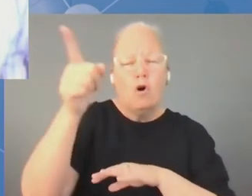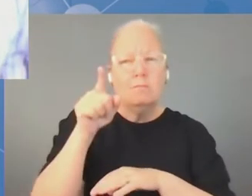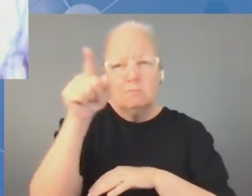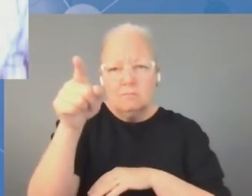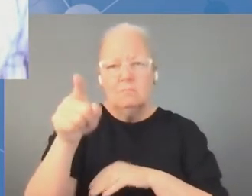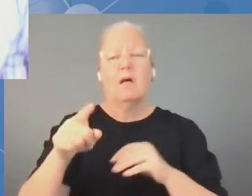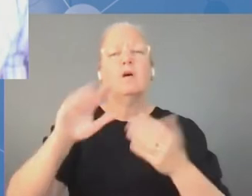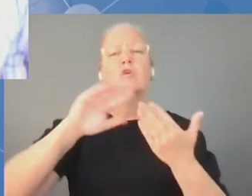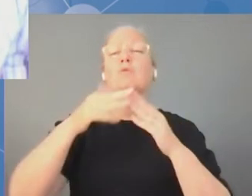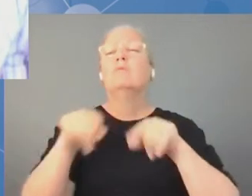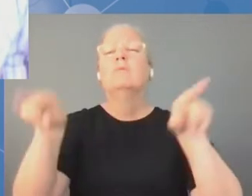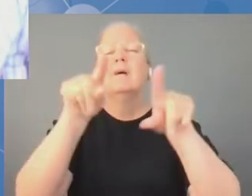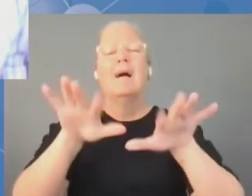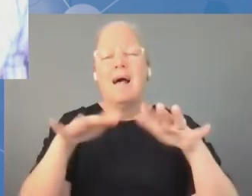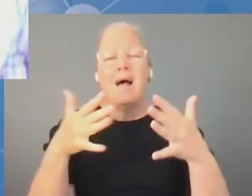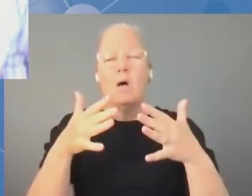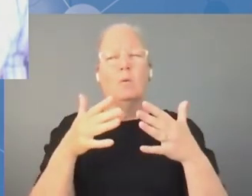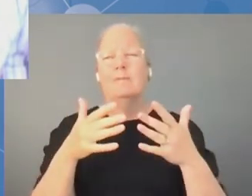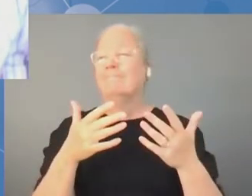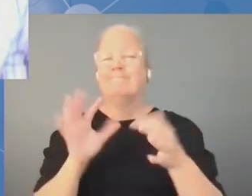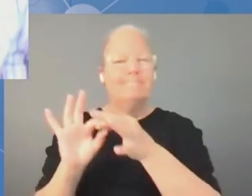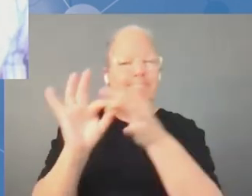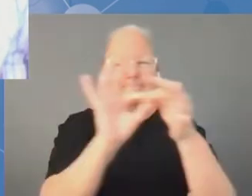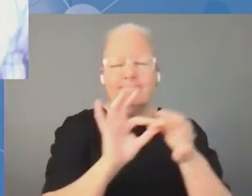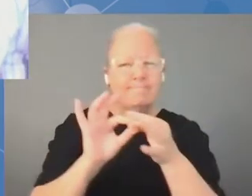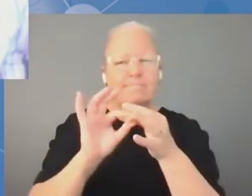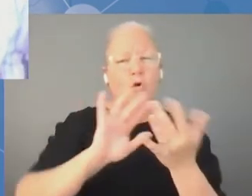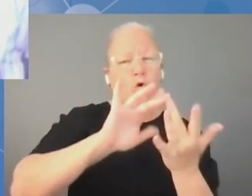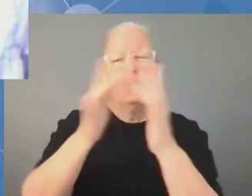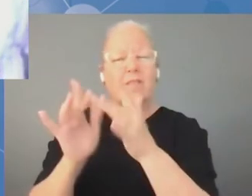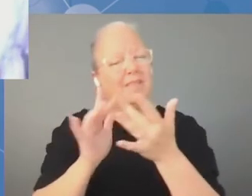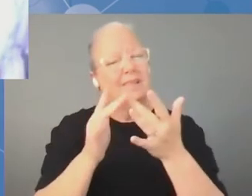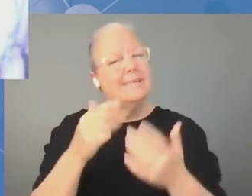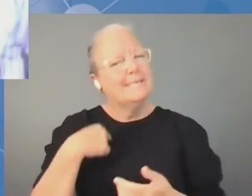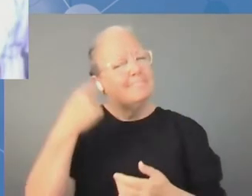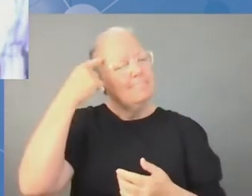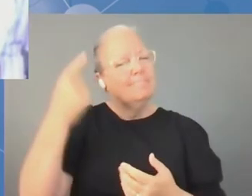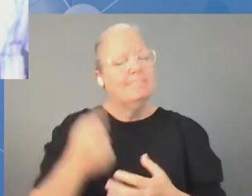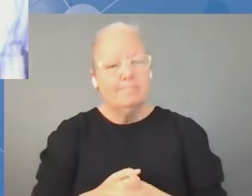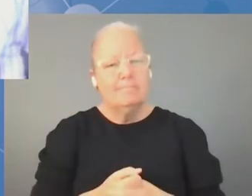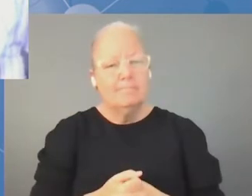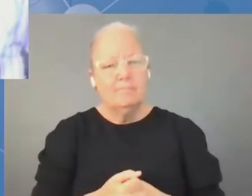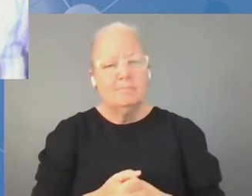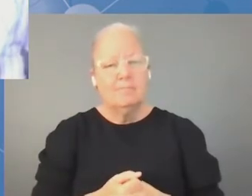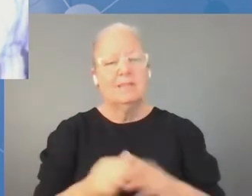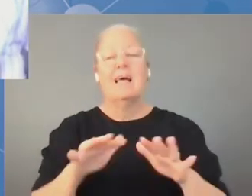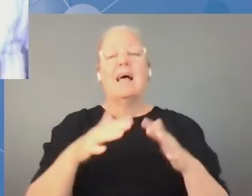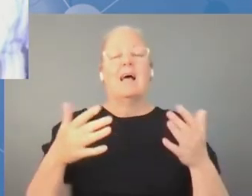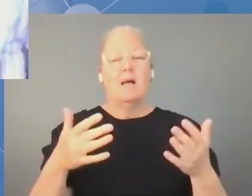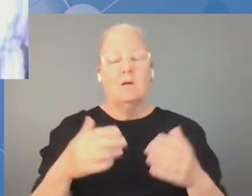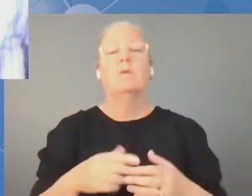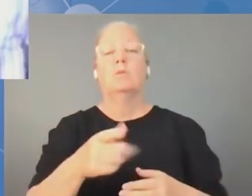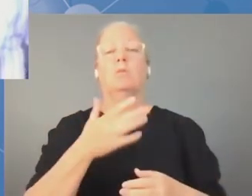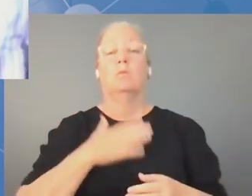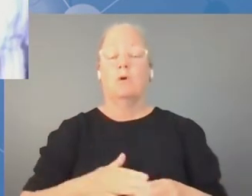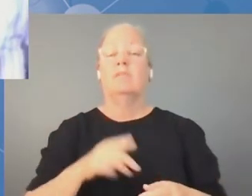obszarów wiejskich oraz tego, w jaki sposób zapewnić dostępność internetu